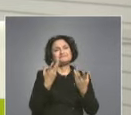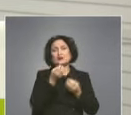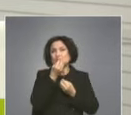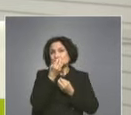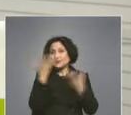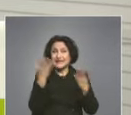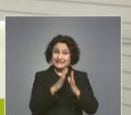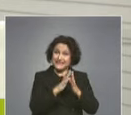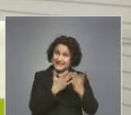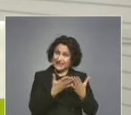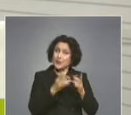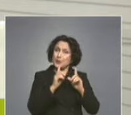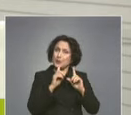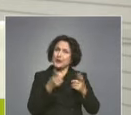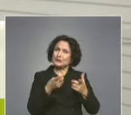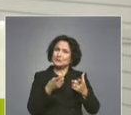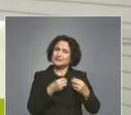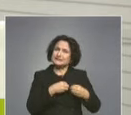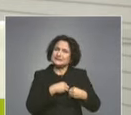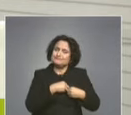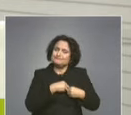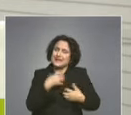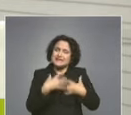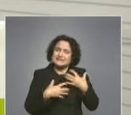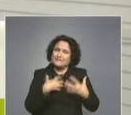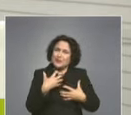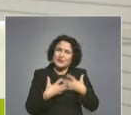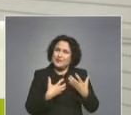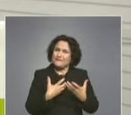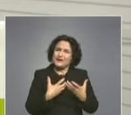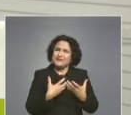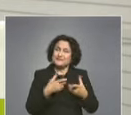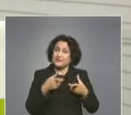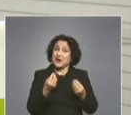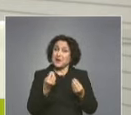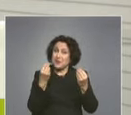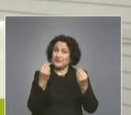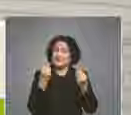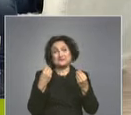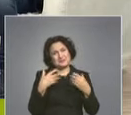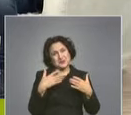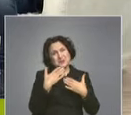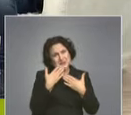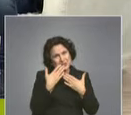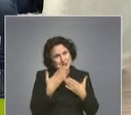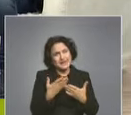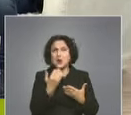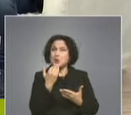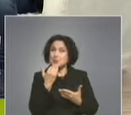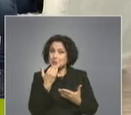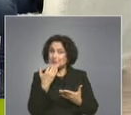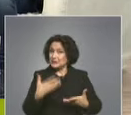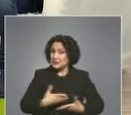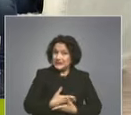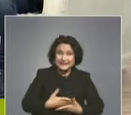Чудесна книга, която ще ни разчувства и това е много хубаво. Добре, аз ви благодаря. Изключително любитно и